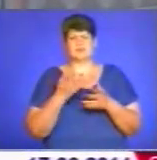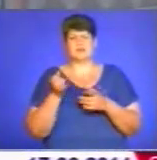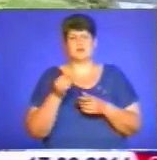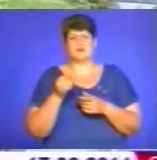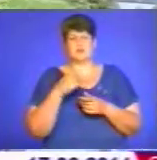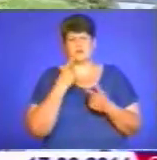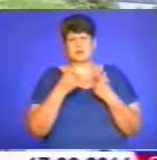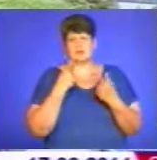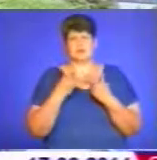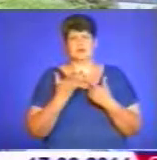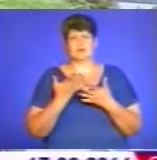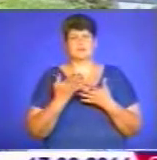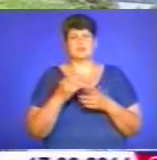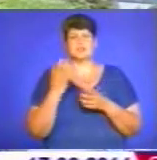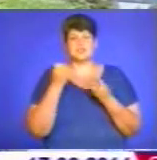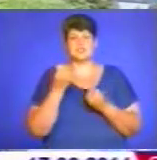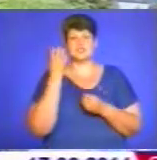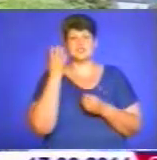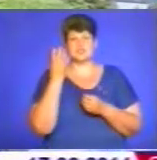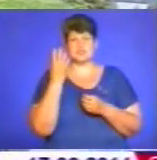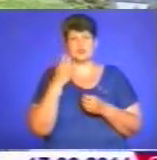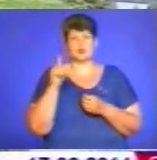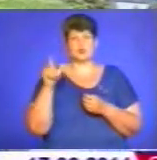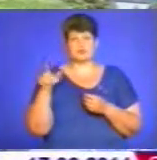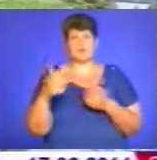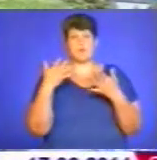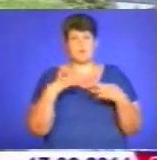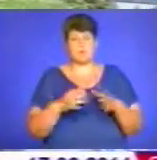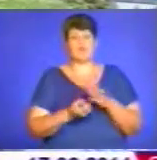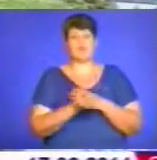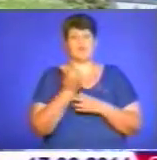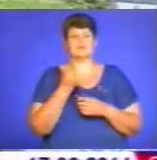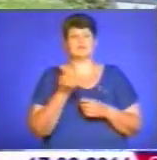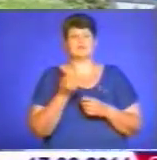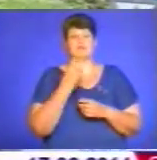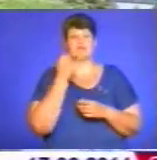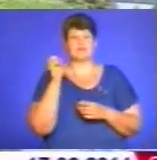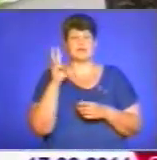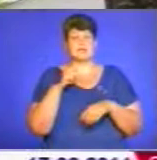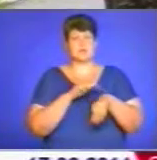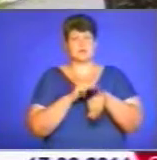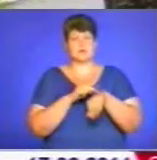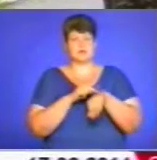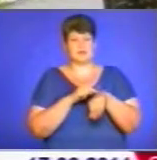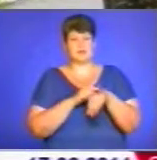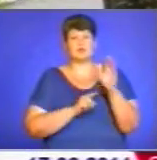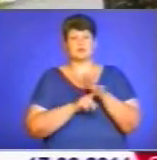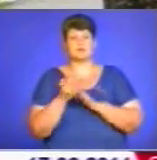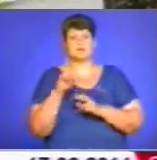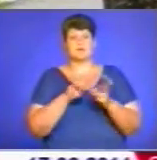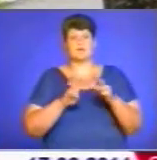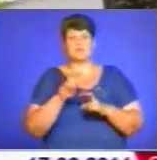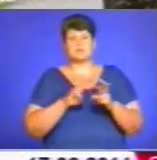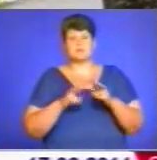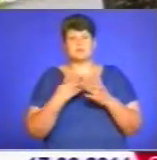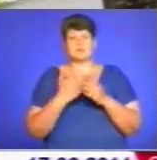Щочетверо солдатів пропали у батальйоні, виявили о 12-й годині, розповідає командир батальйону Ігор Ларін. Розпочали пошуки. Близько